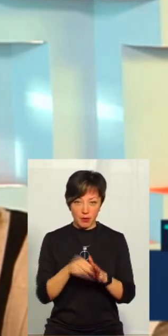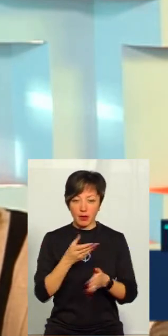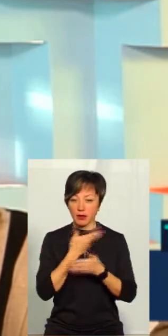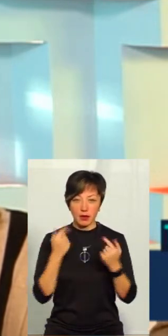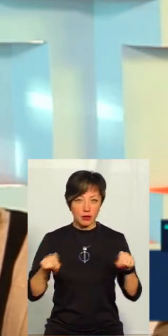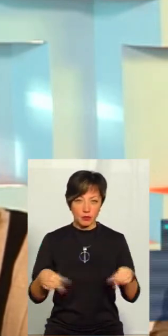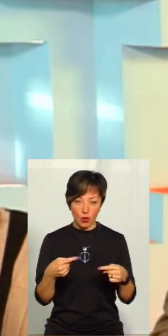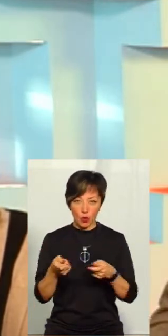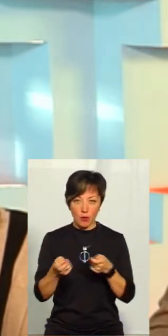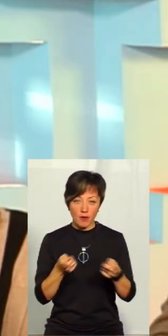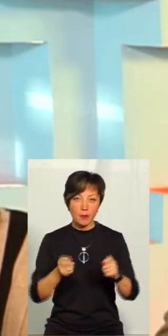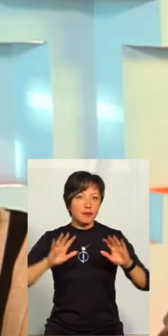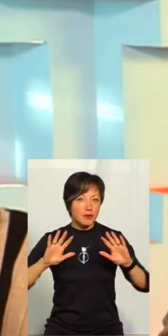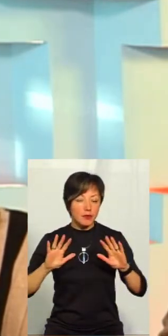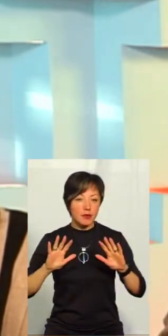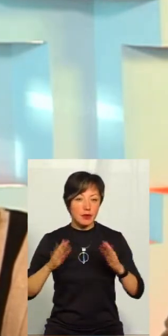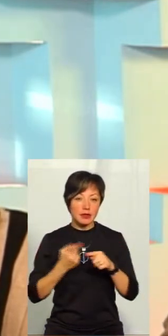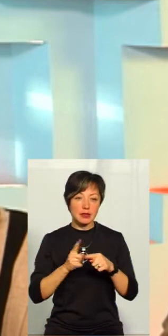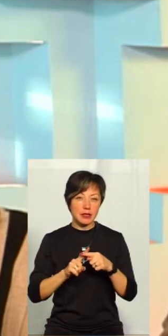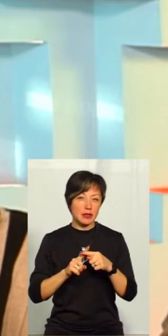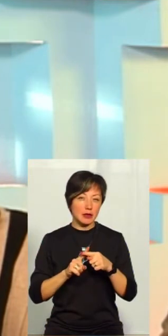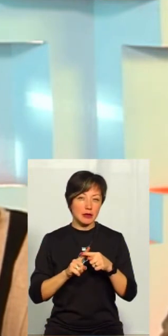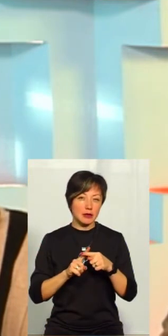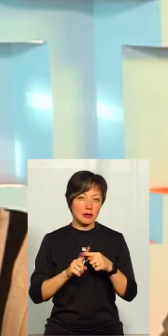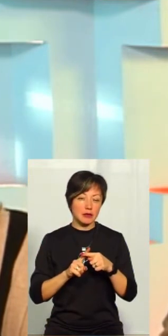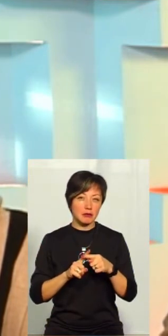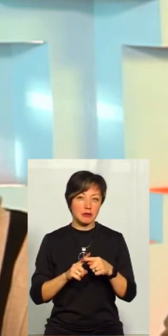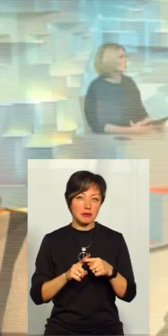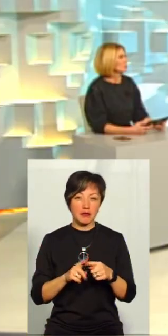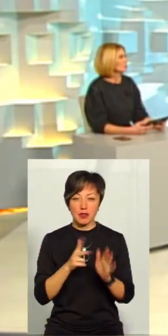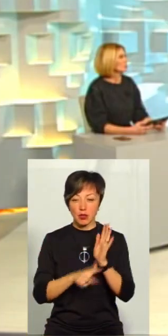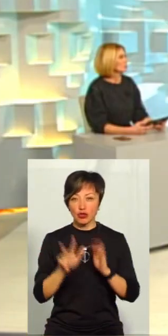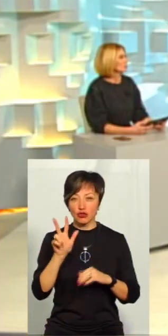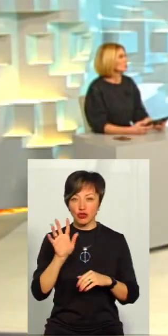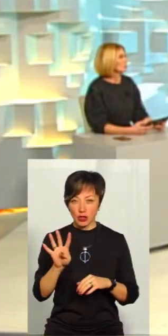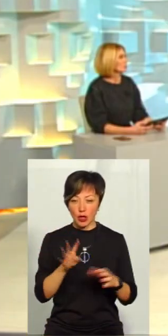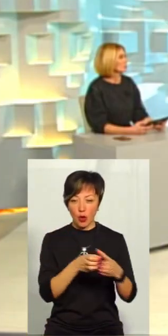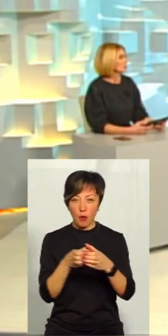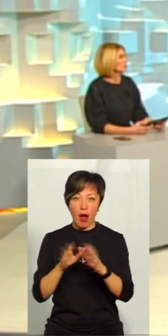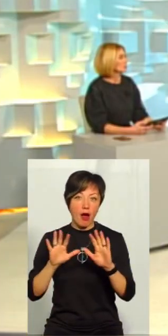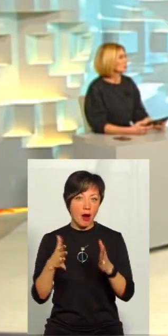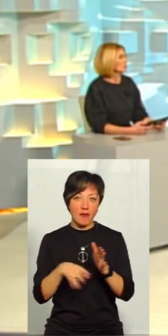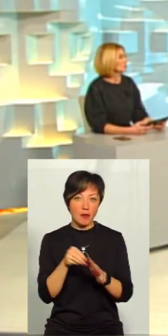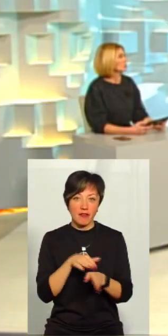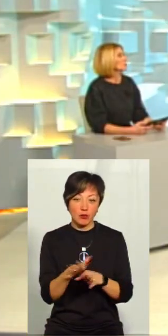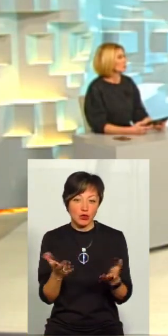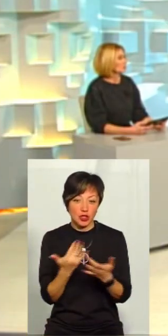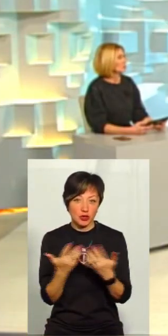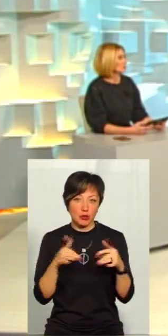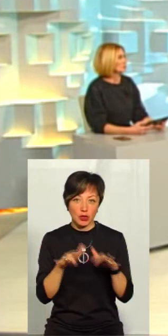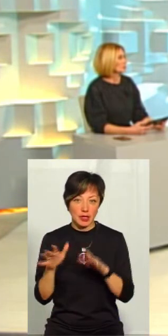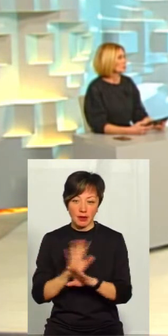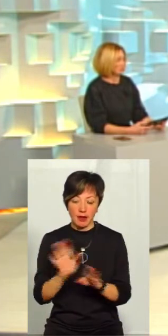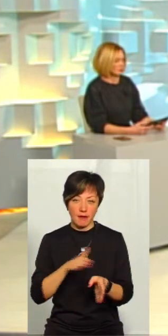управління. А раптом, це 84, здається, громади по Україні. А раптом вибори не відбудуться, або ще якісь інші